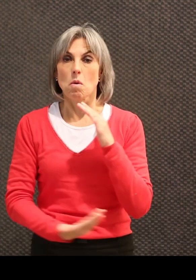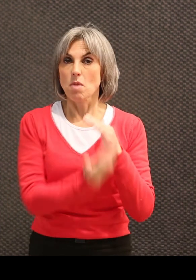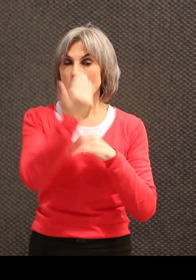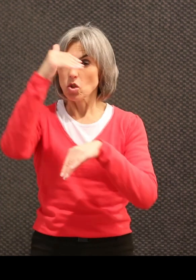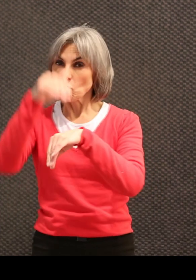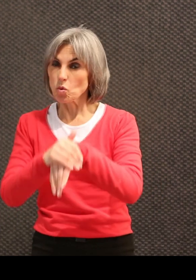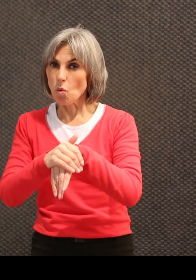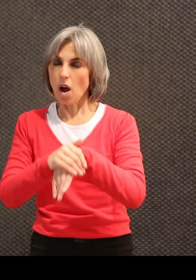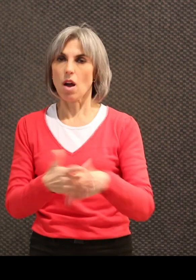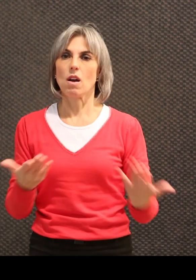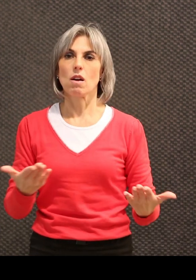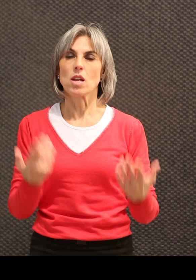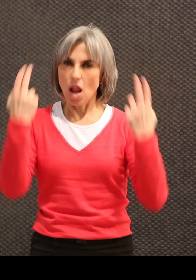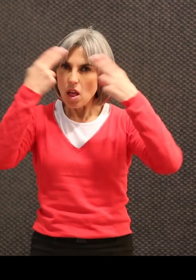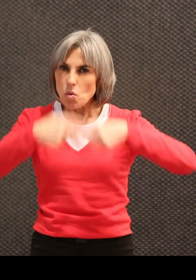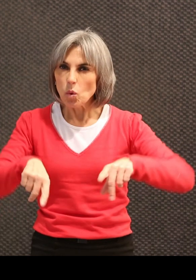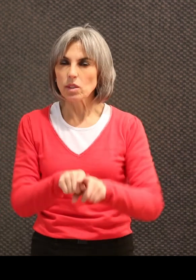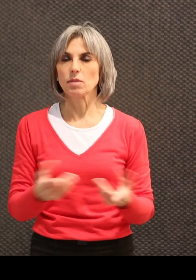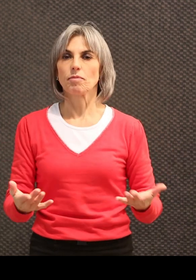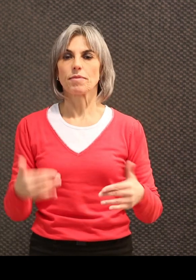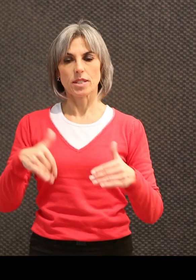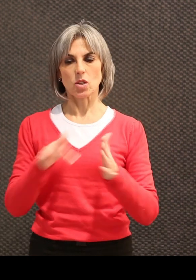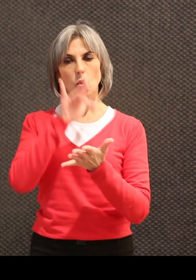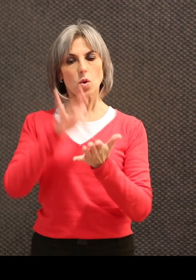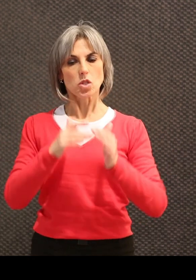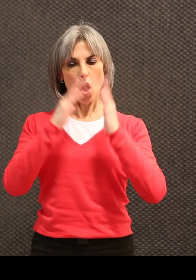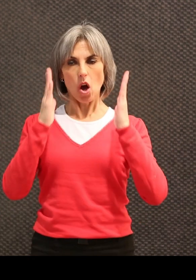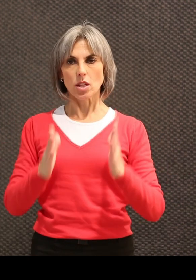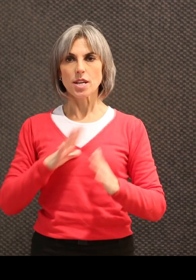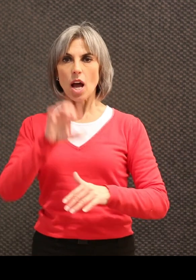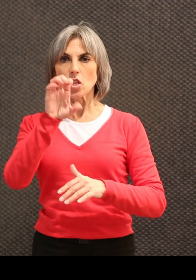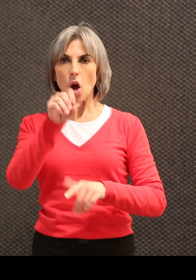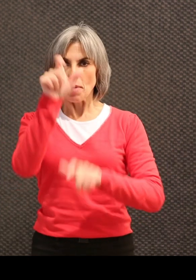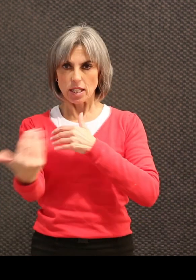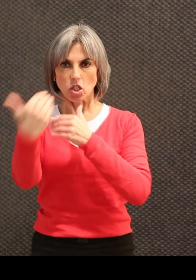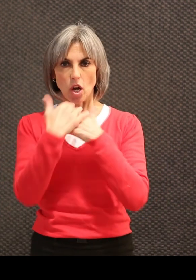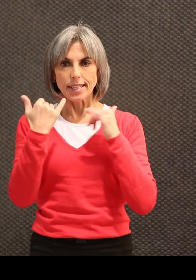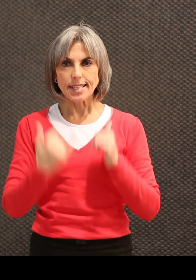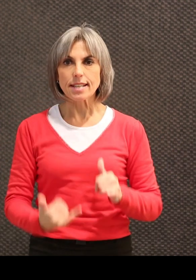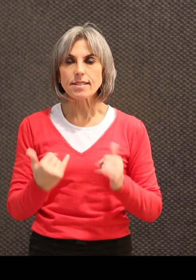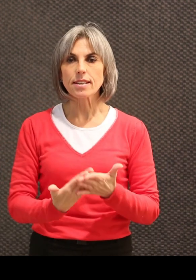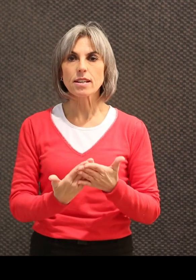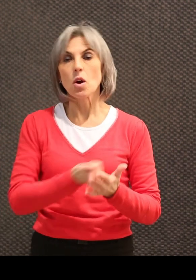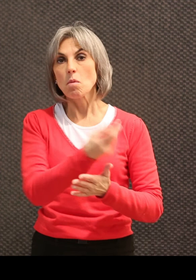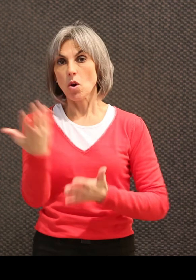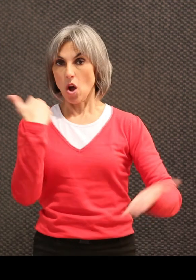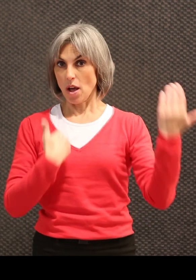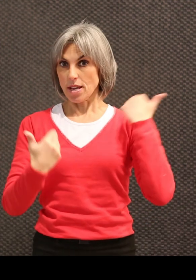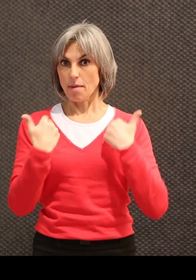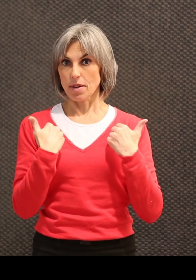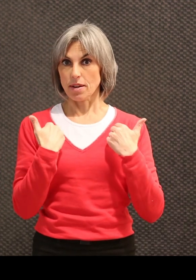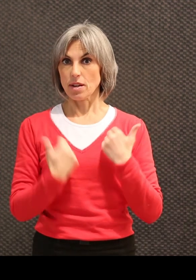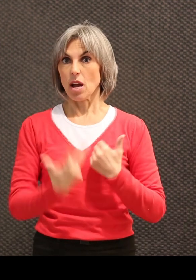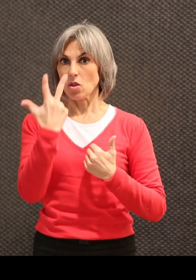au coucher et pendant toute la nuit aussi. Donc ce centre, actuellement, héberge 30 personnes, 30 personnes polyhandicapées, dont